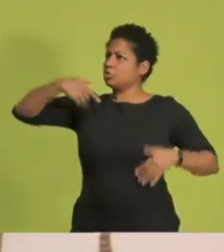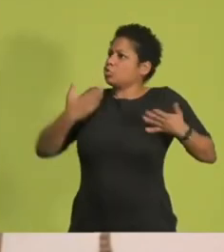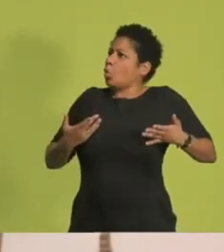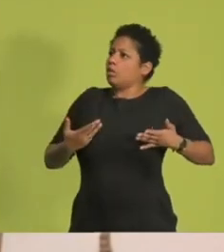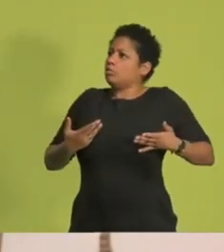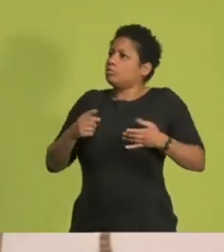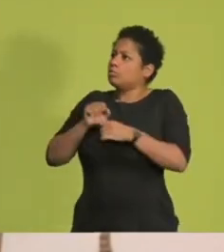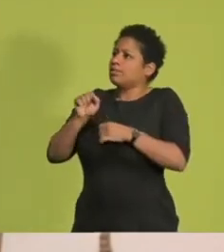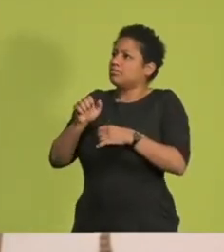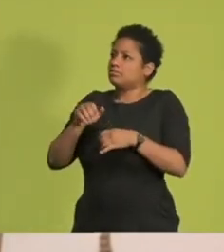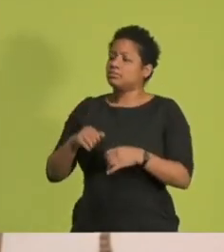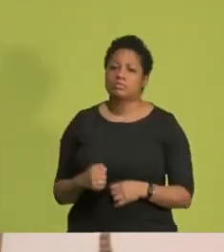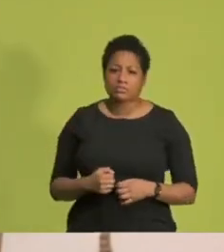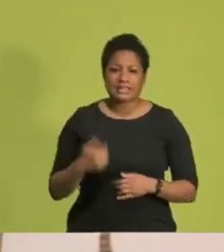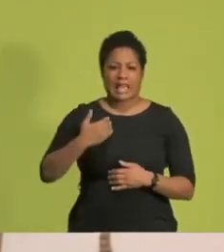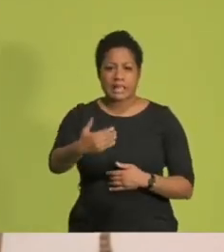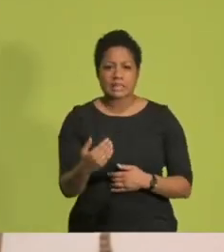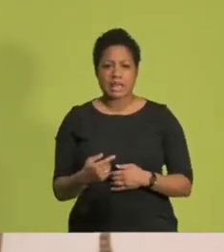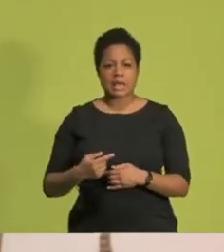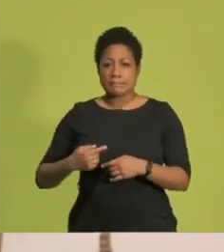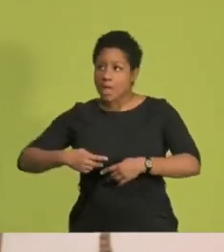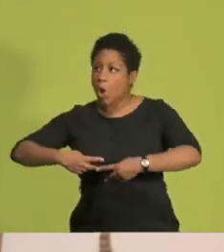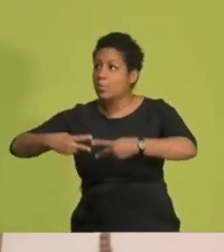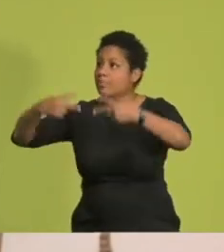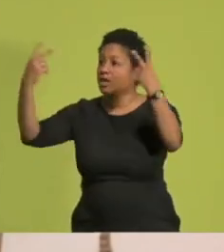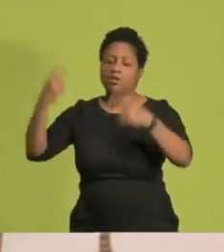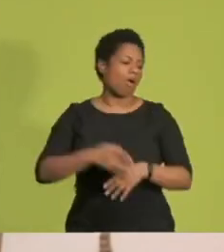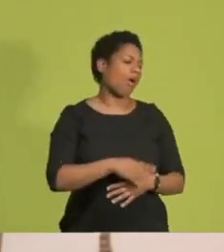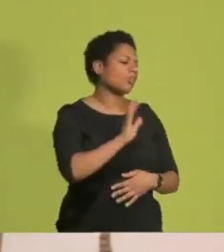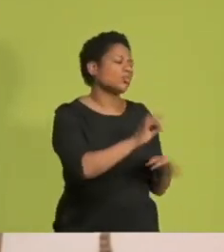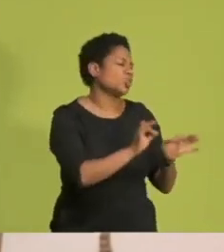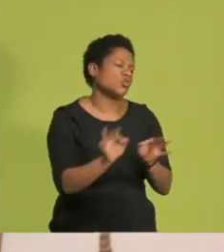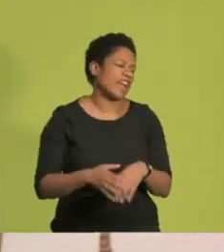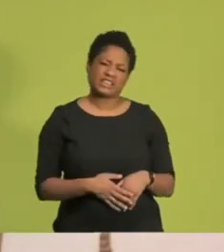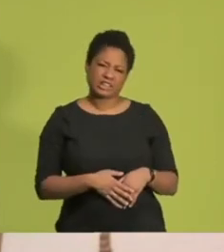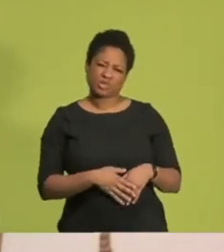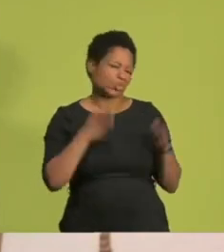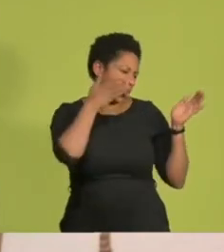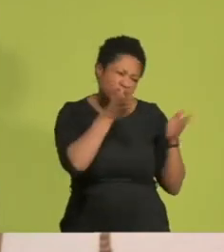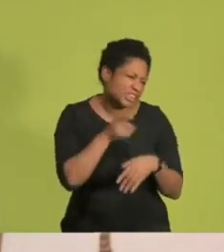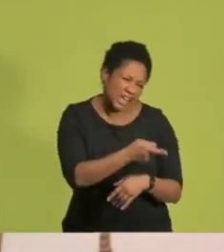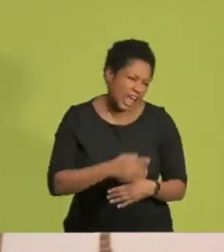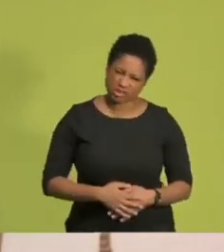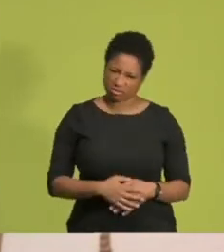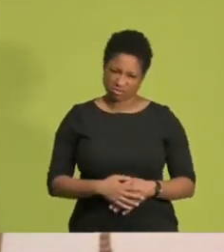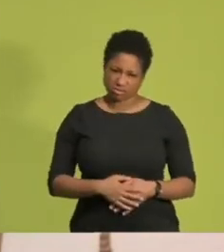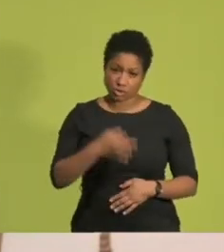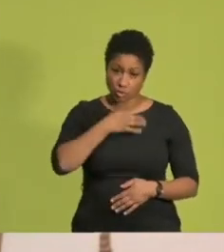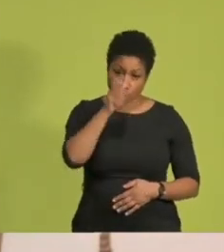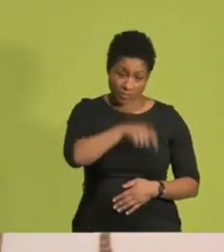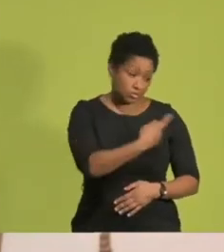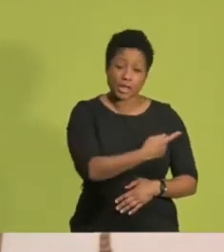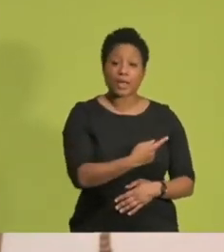bereit bist, sich jeden Tag zu optimieren, wirst du als unzuverlässig, unkonzentriert abgetan und schnell wird ein junger Mensch zum